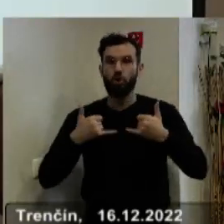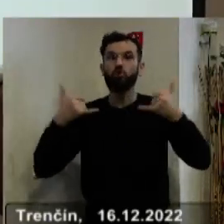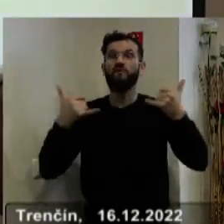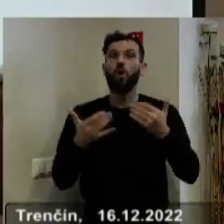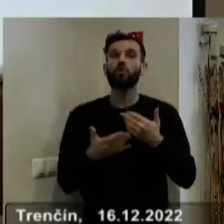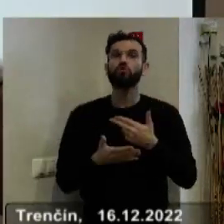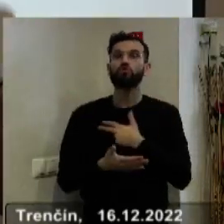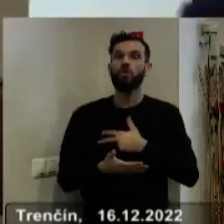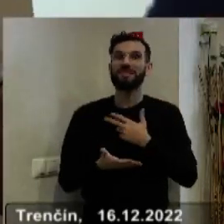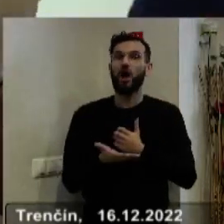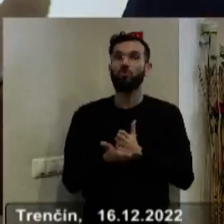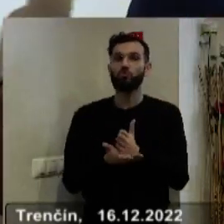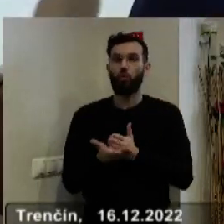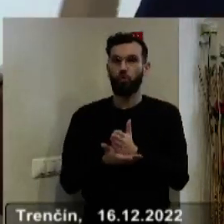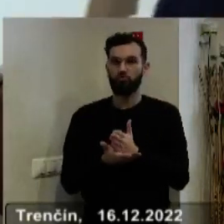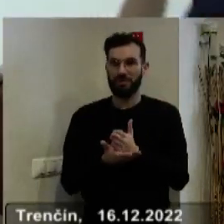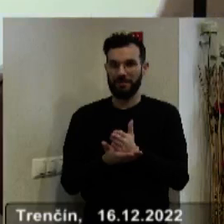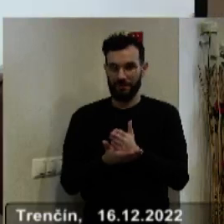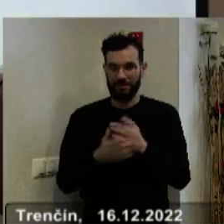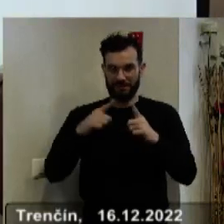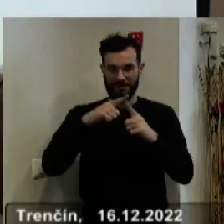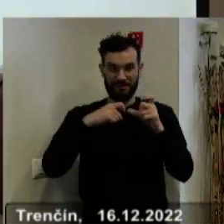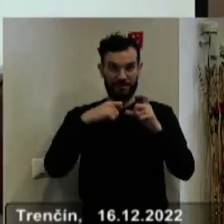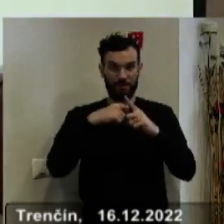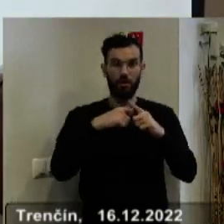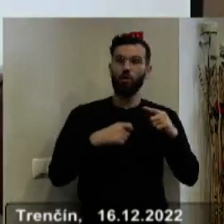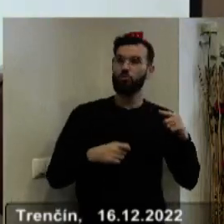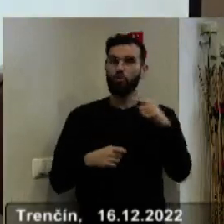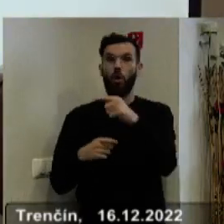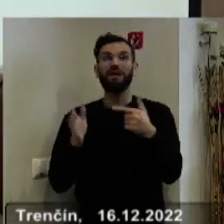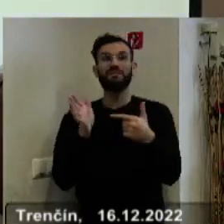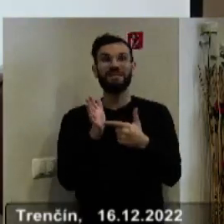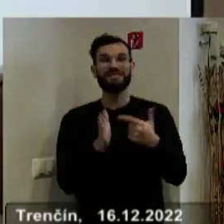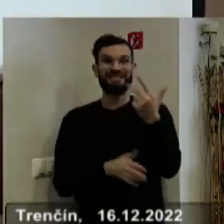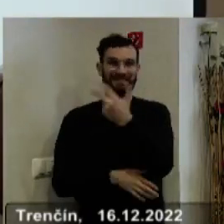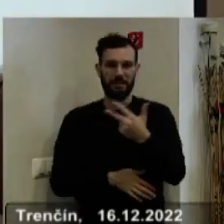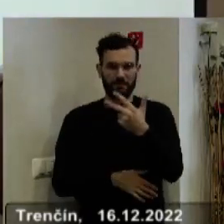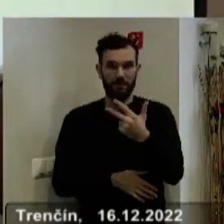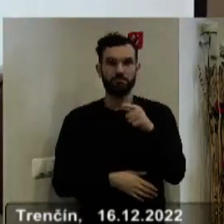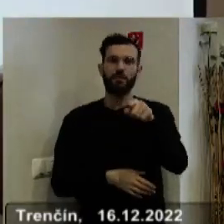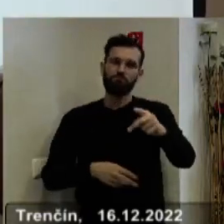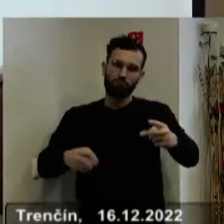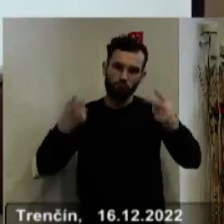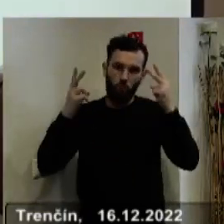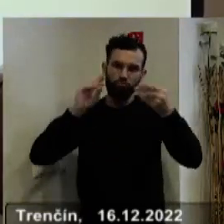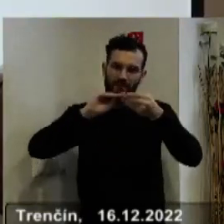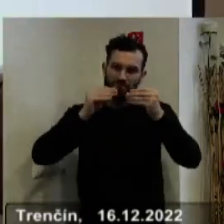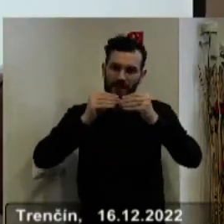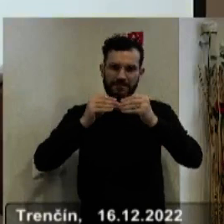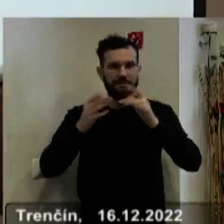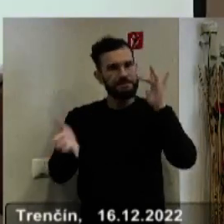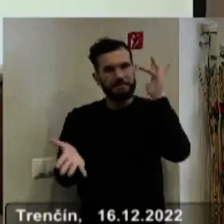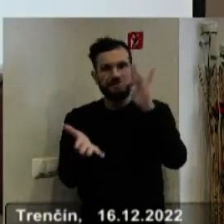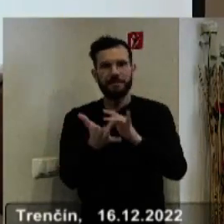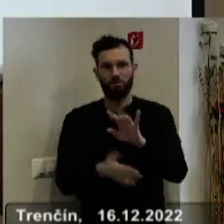služieb Trenčeského samozprávneho kraja do roku 2030, kde boli zadefinované kľúčové prioryty v štyroch